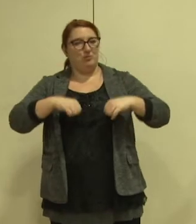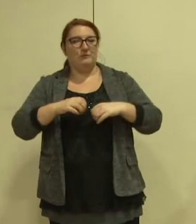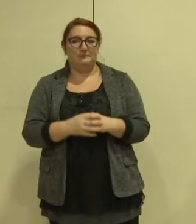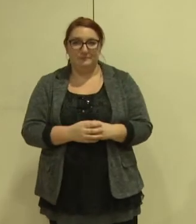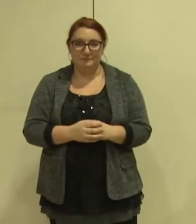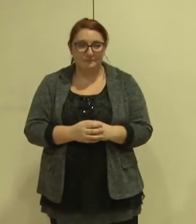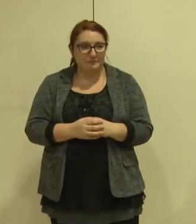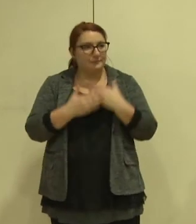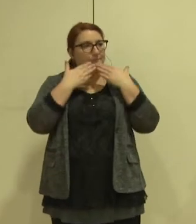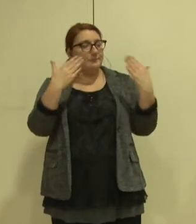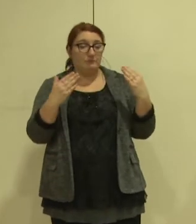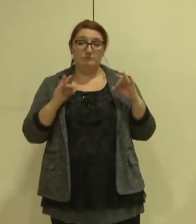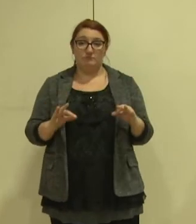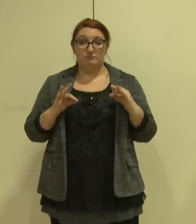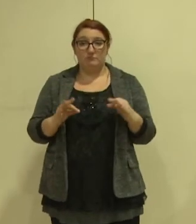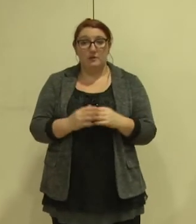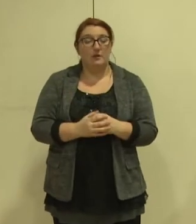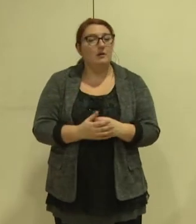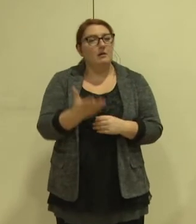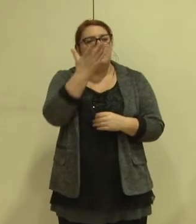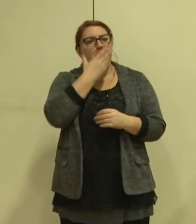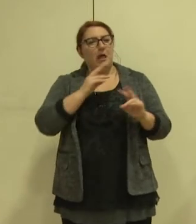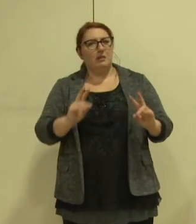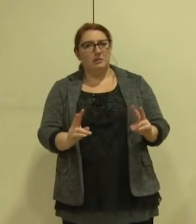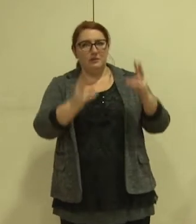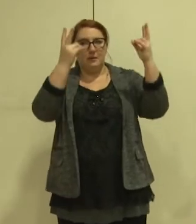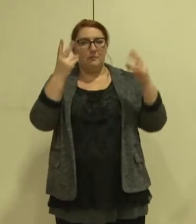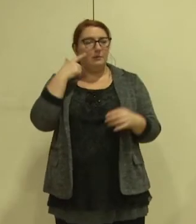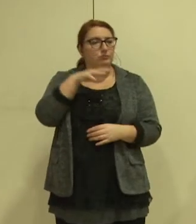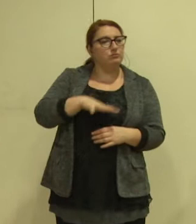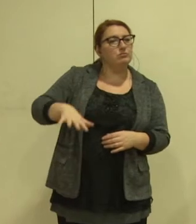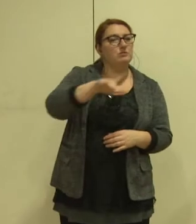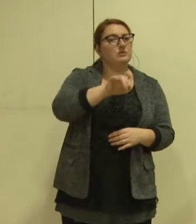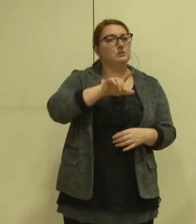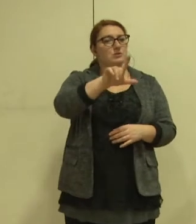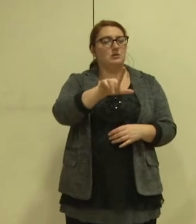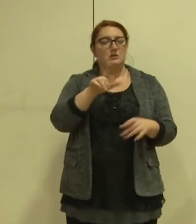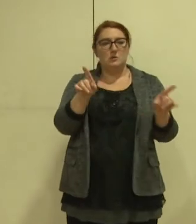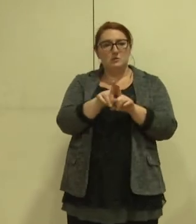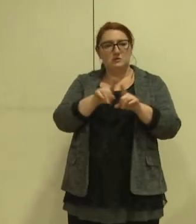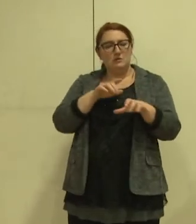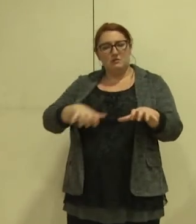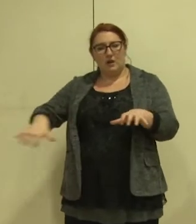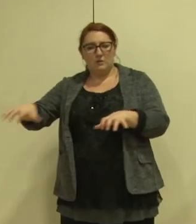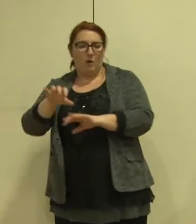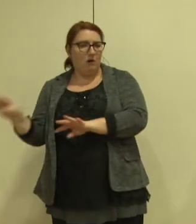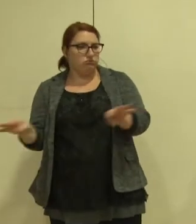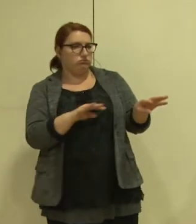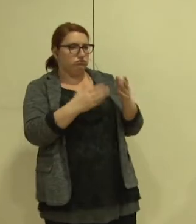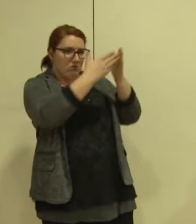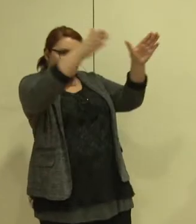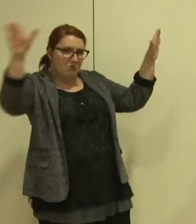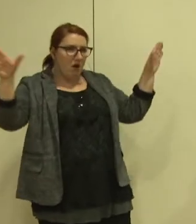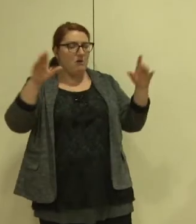une dynamique importante pour GEG et un intérêt territorial large, que cela soit dans la production d'énergie